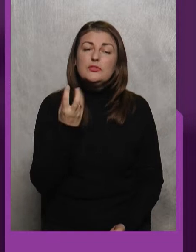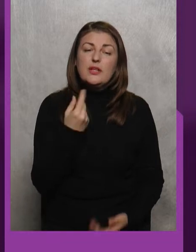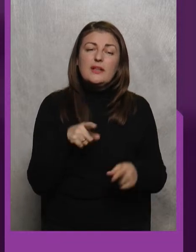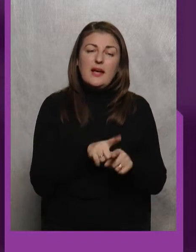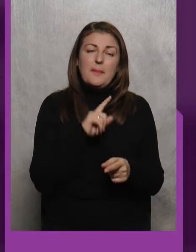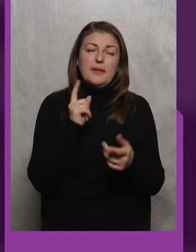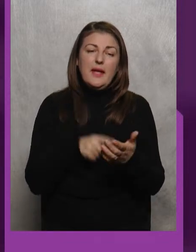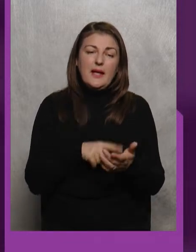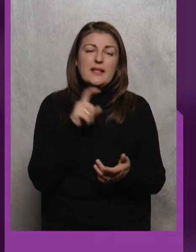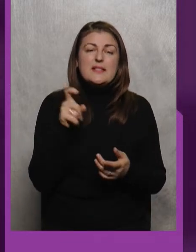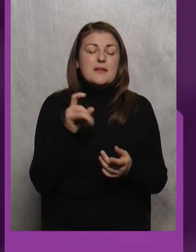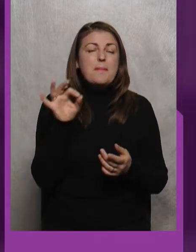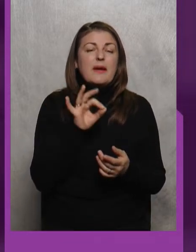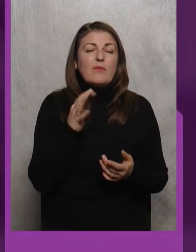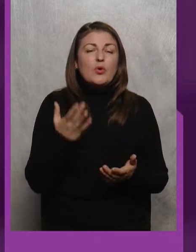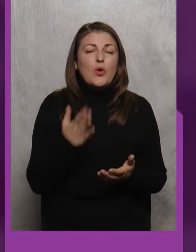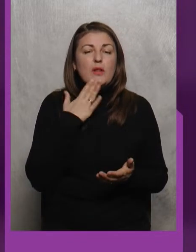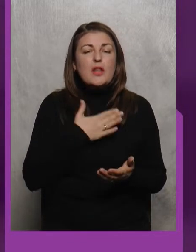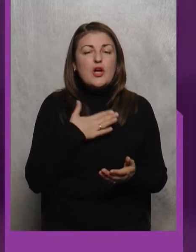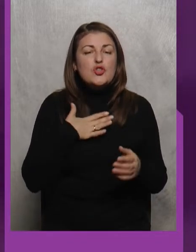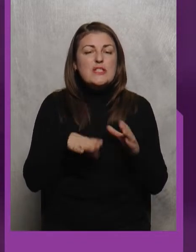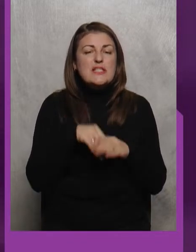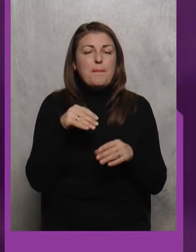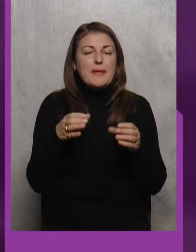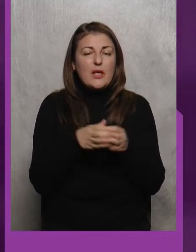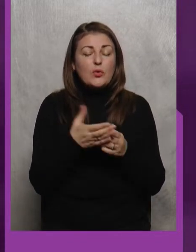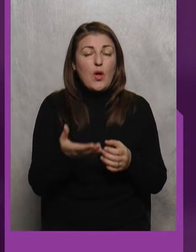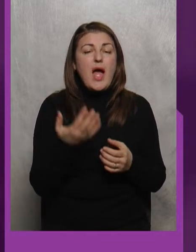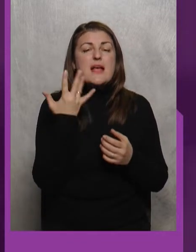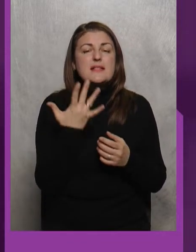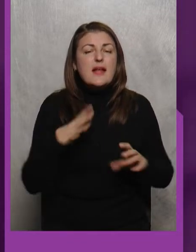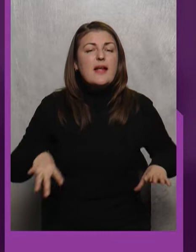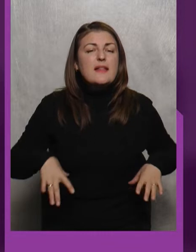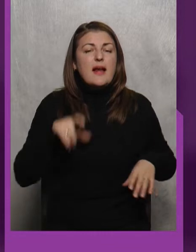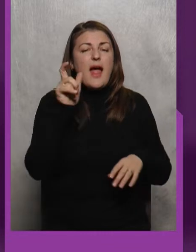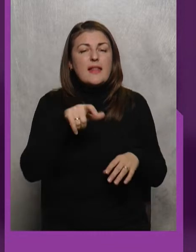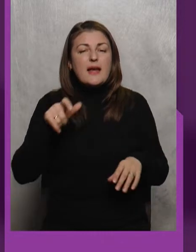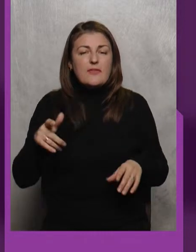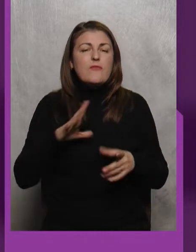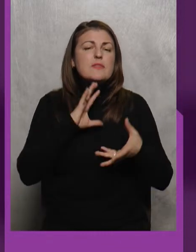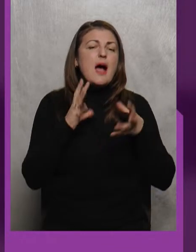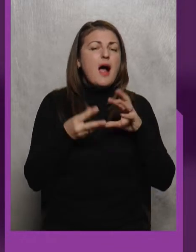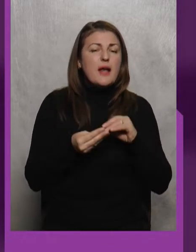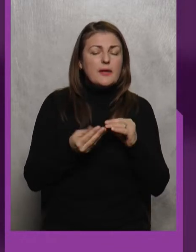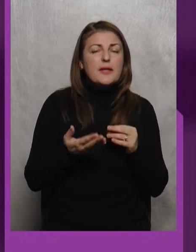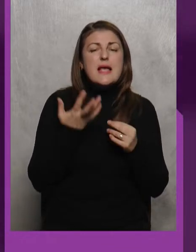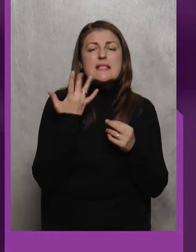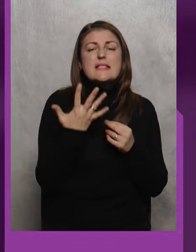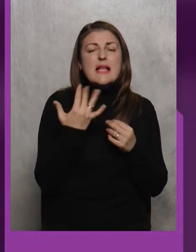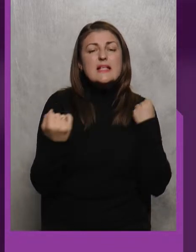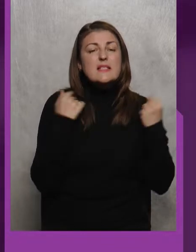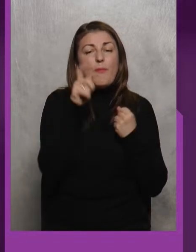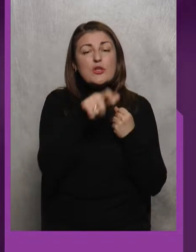Звісно За приводу Нашої збірної Скільки тренерів Ну взагалі Кількість